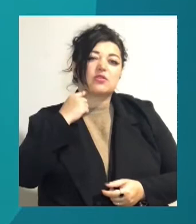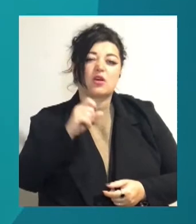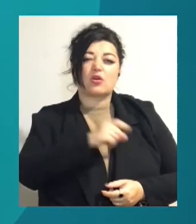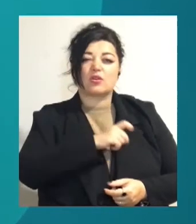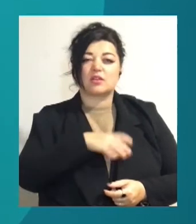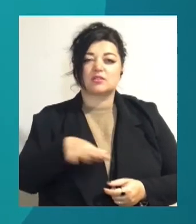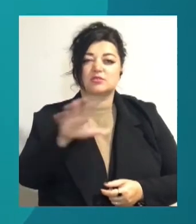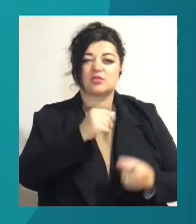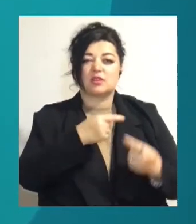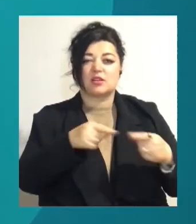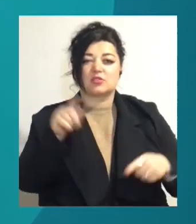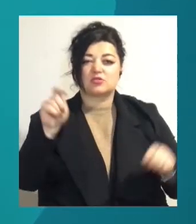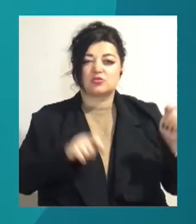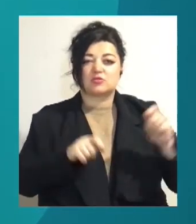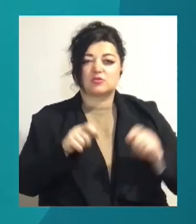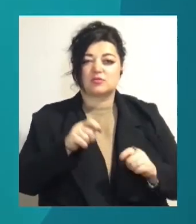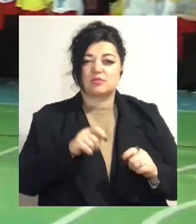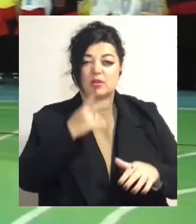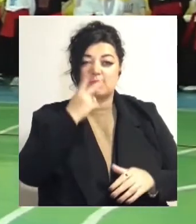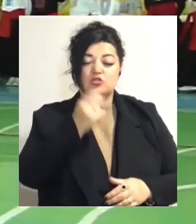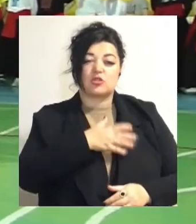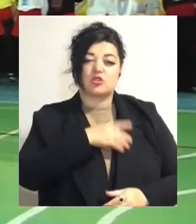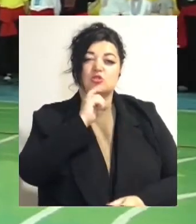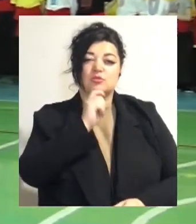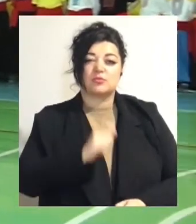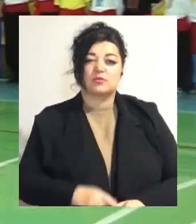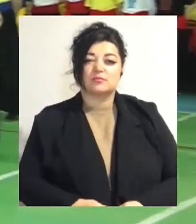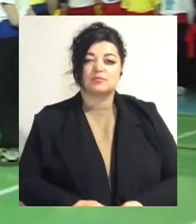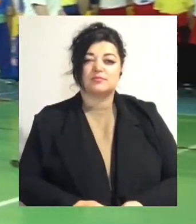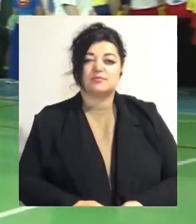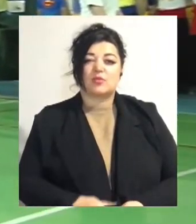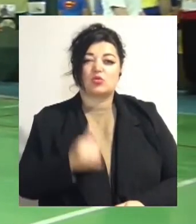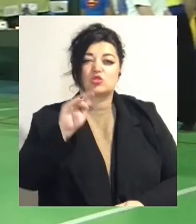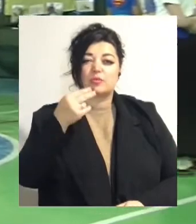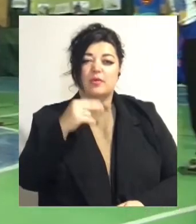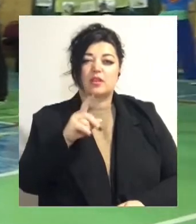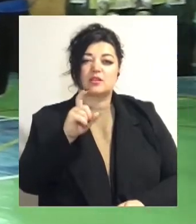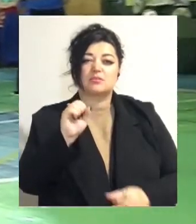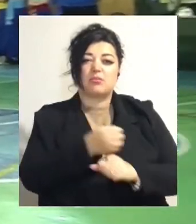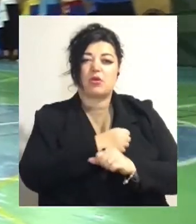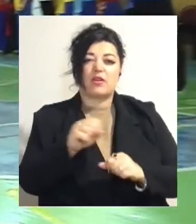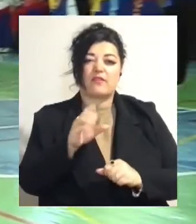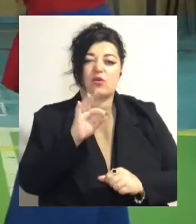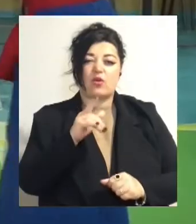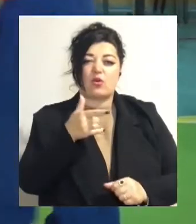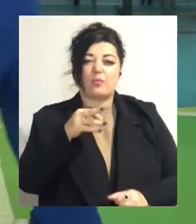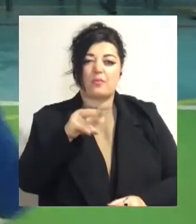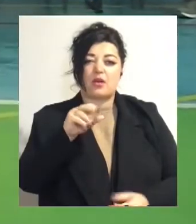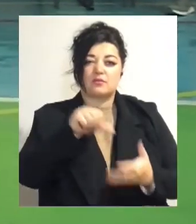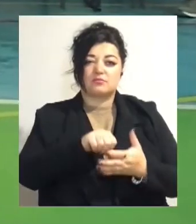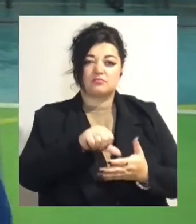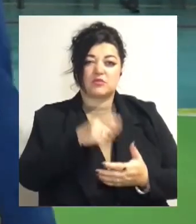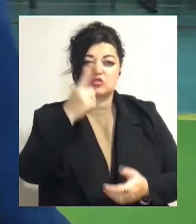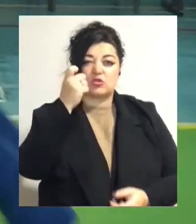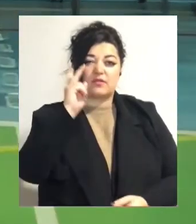інших. Подію бачили наші кореспонденти. У чемпіонаті з бойового гопака взяли участь 120 дітей – хлопці та